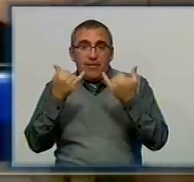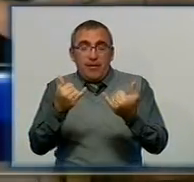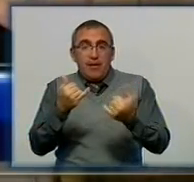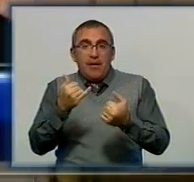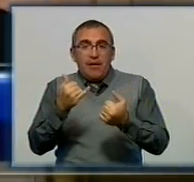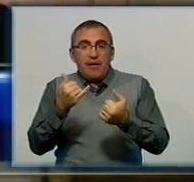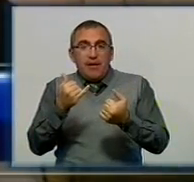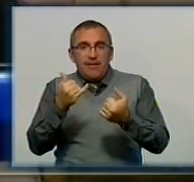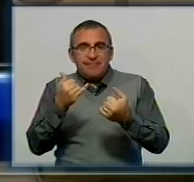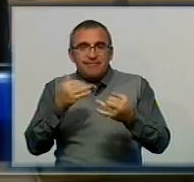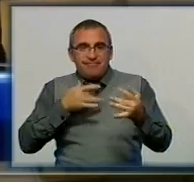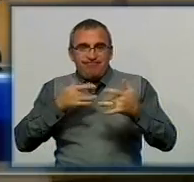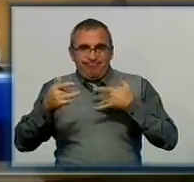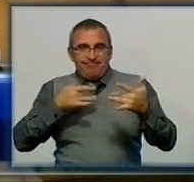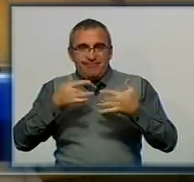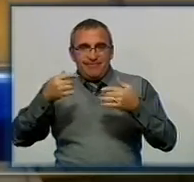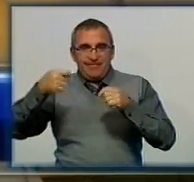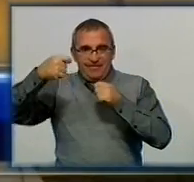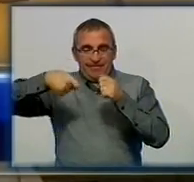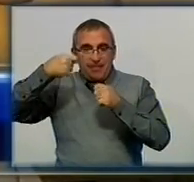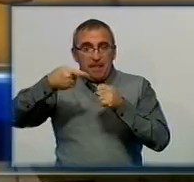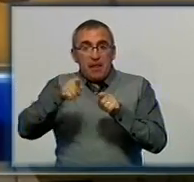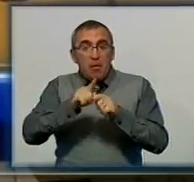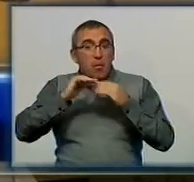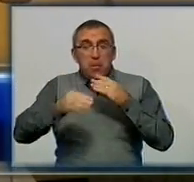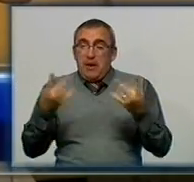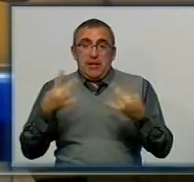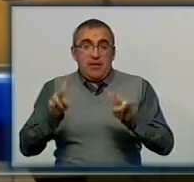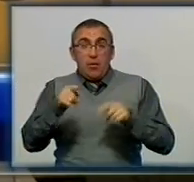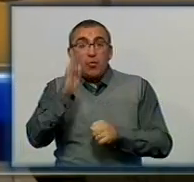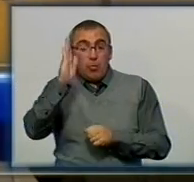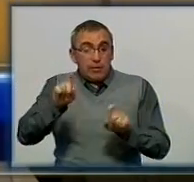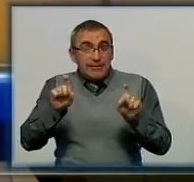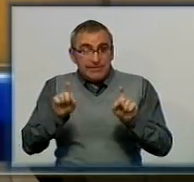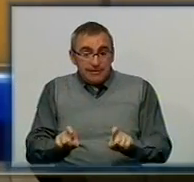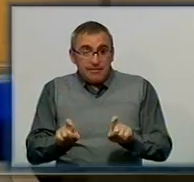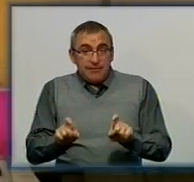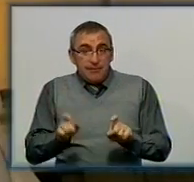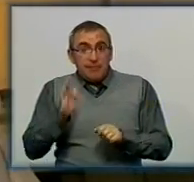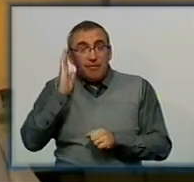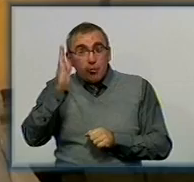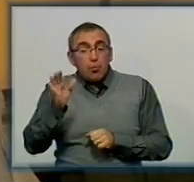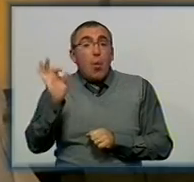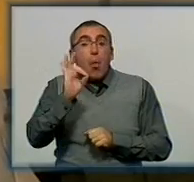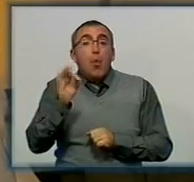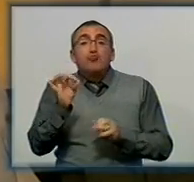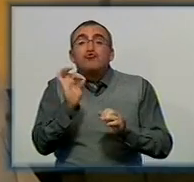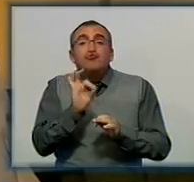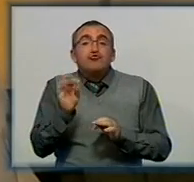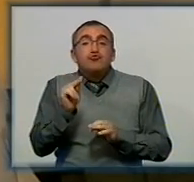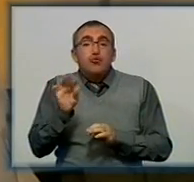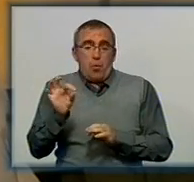«Синдром дракона». Для цивільного захисту ця споруда не потрібна. Проте тим, хто тут буде сидіти, принаймні, буде про що поговорити.